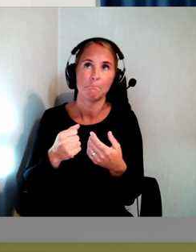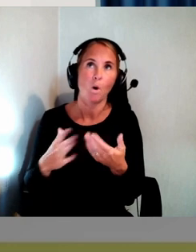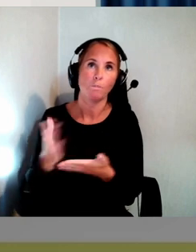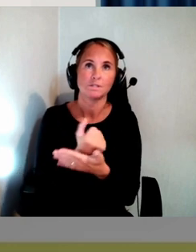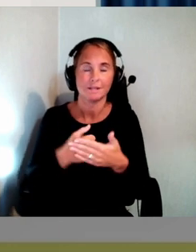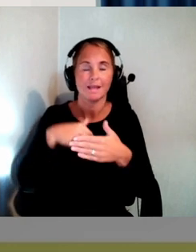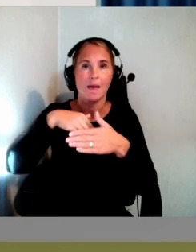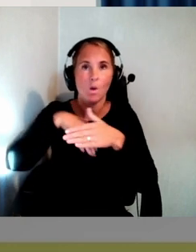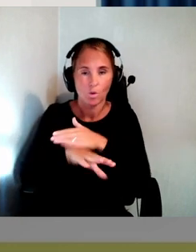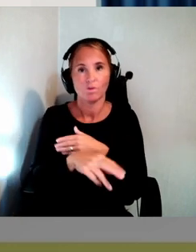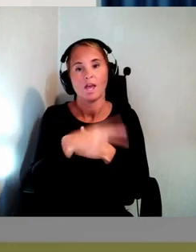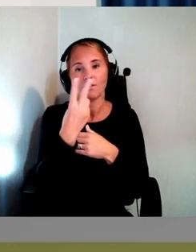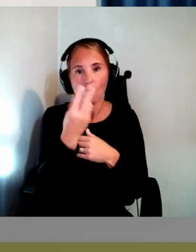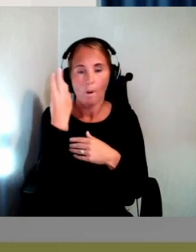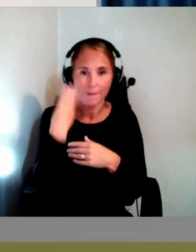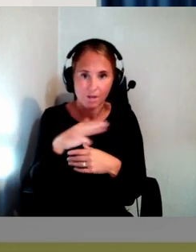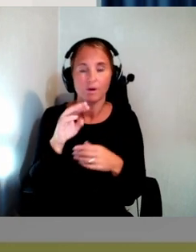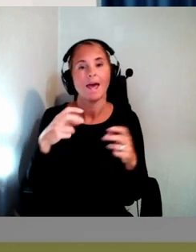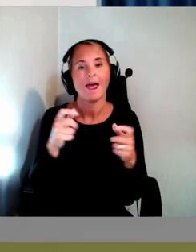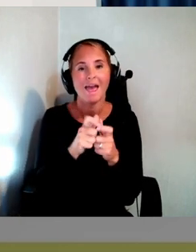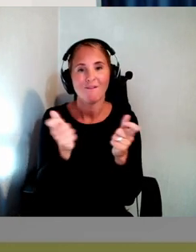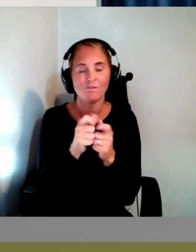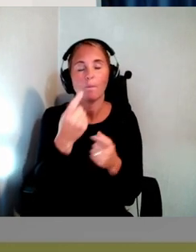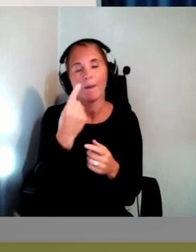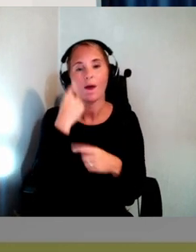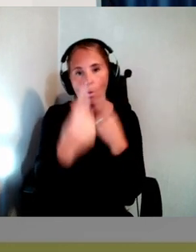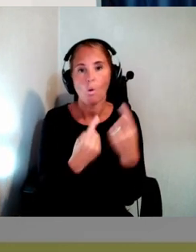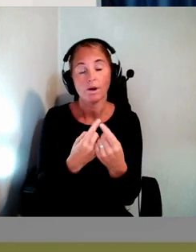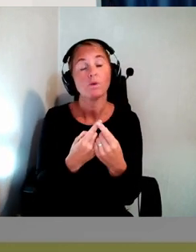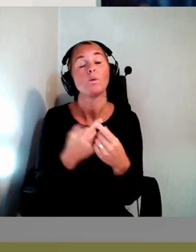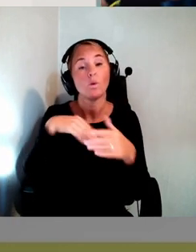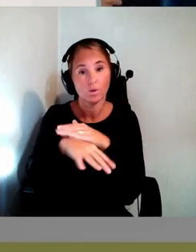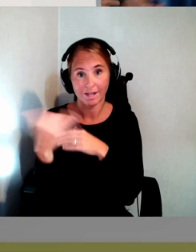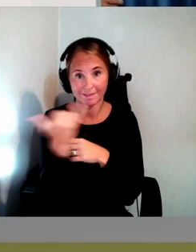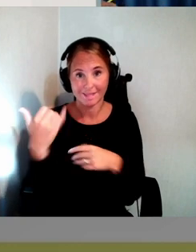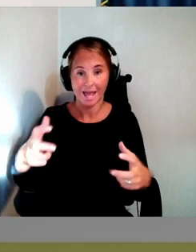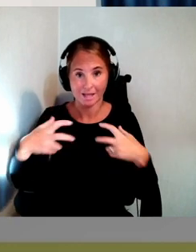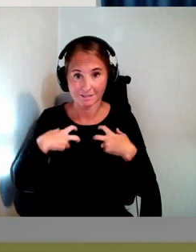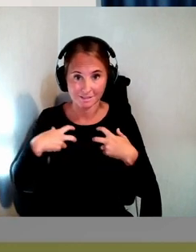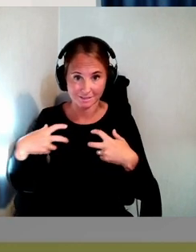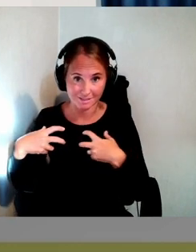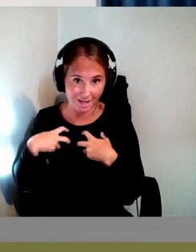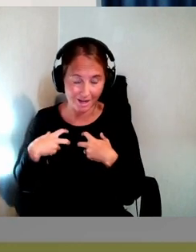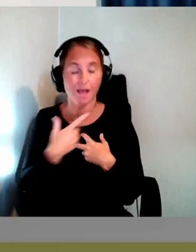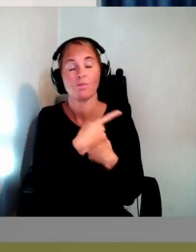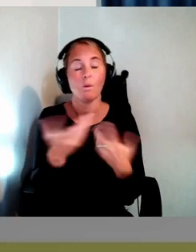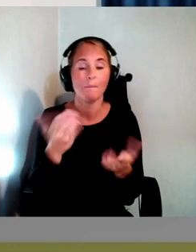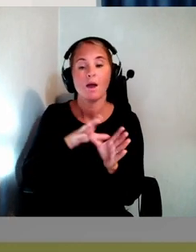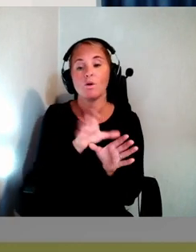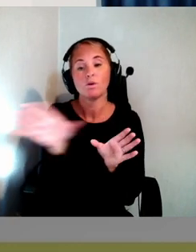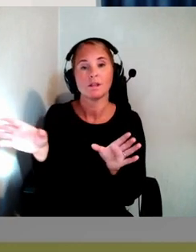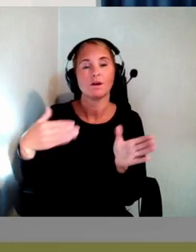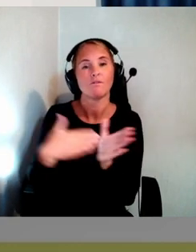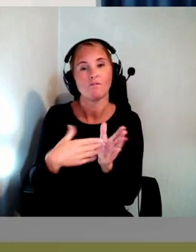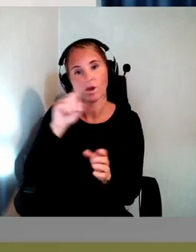miljoner euro per år. Och har ungefär 10 anställda. De är alltså undantagna från kraven på tjänster.